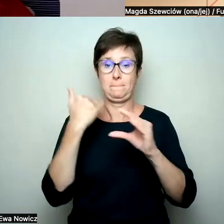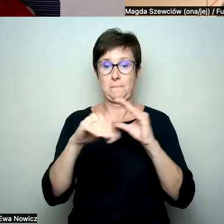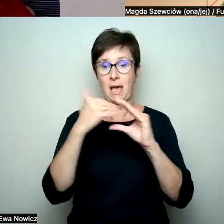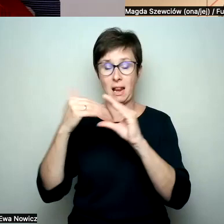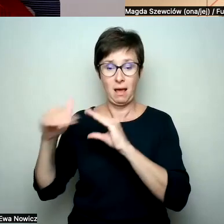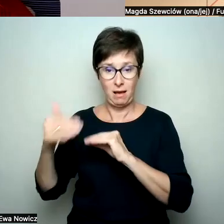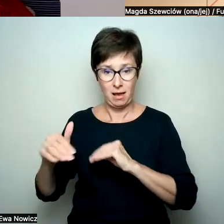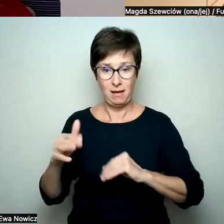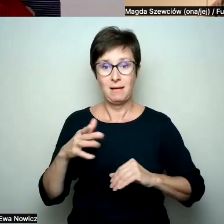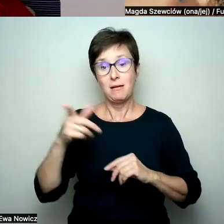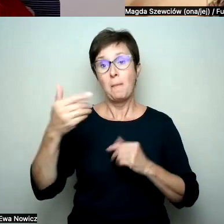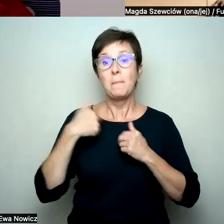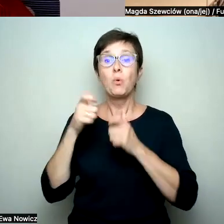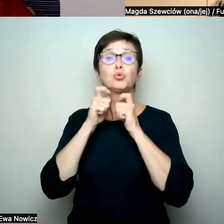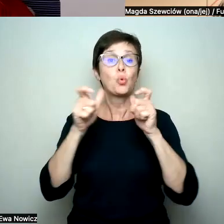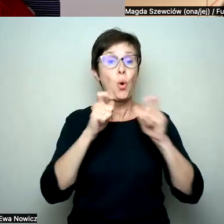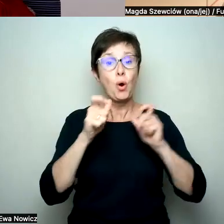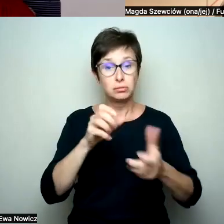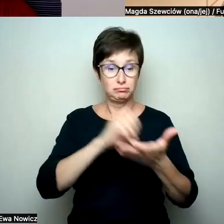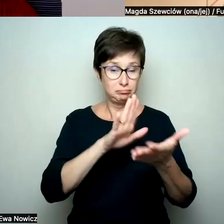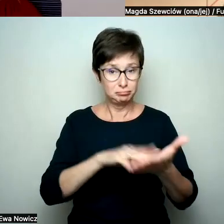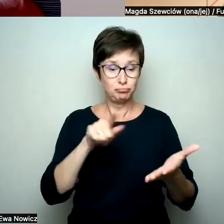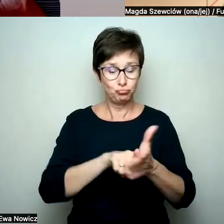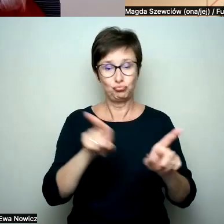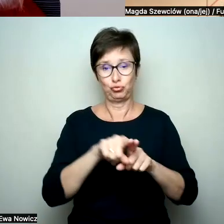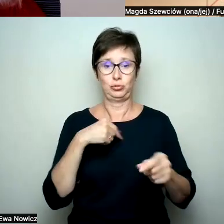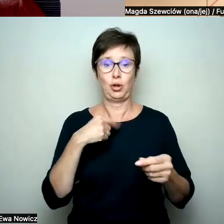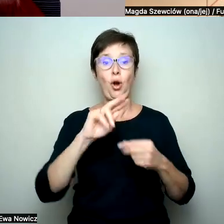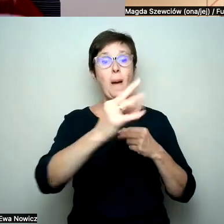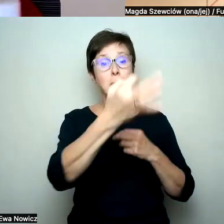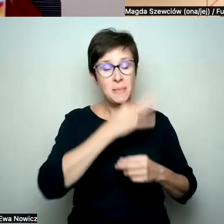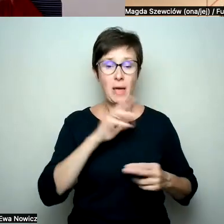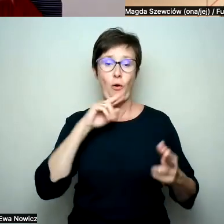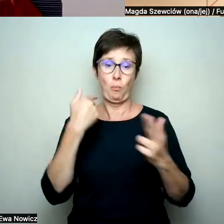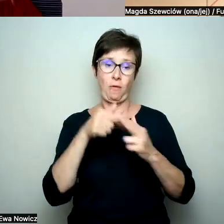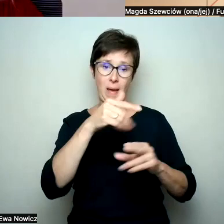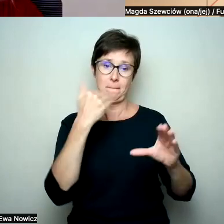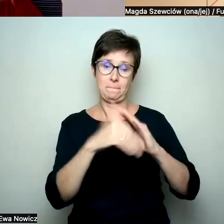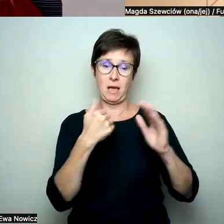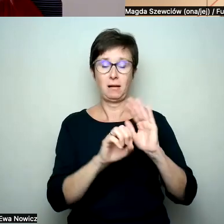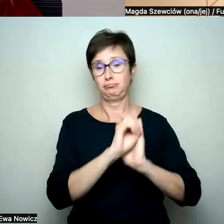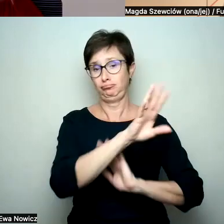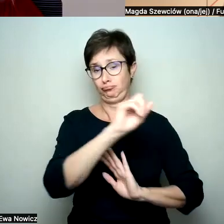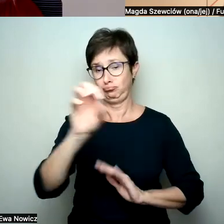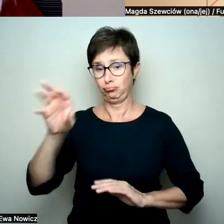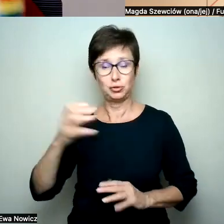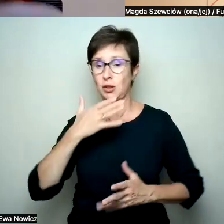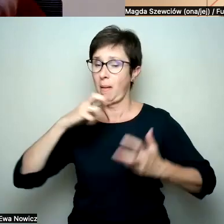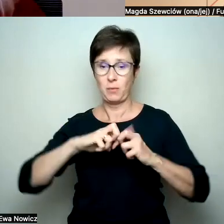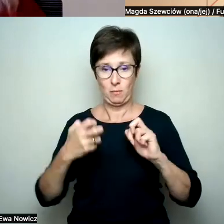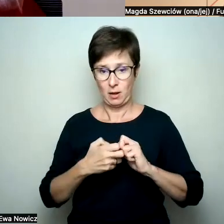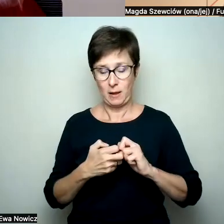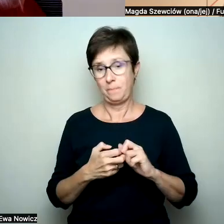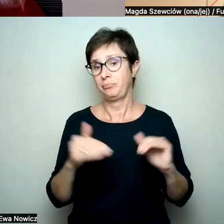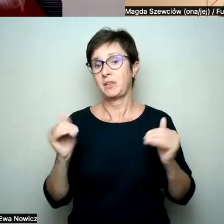dane przy zgłoszeniach, więc będziemy mogły i mogli Wam po prostu bezpośrednio odpowiedzieć, podać jakieś też być może